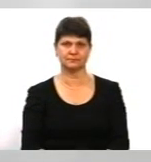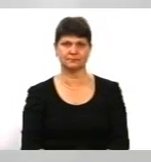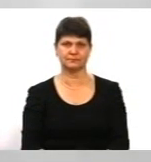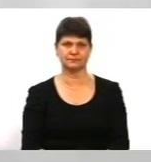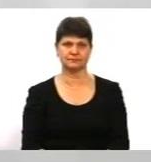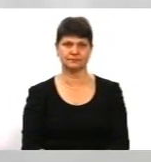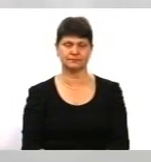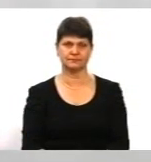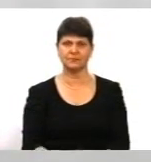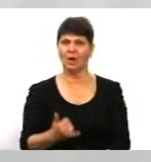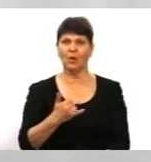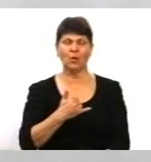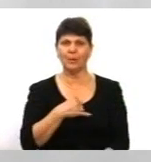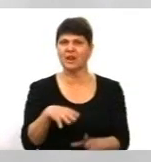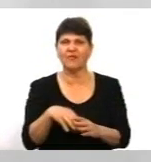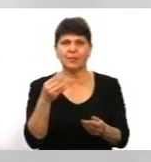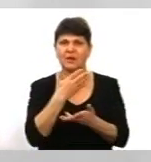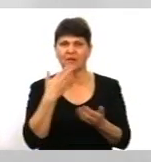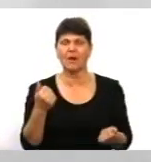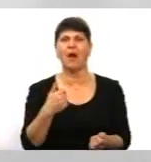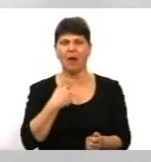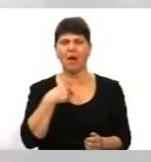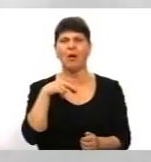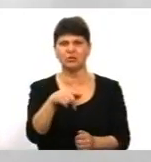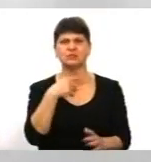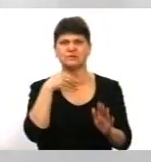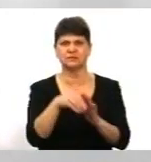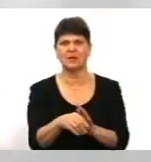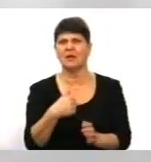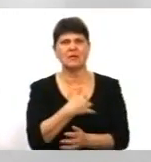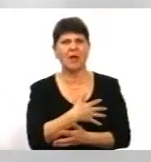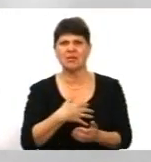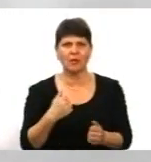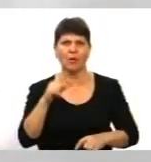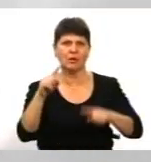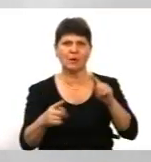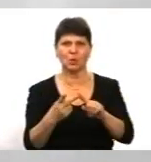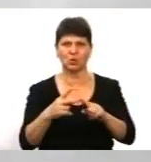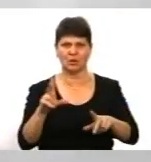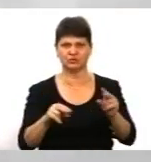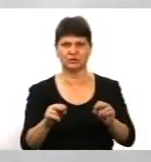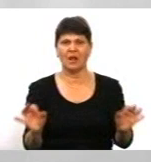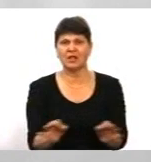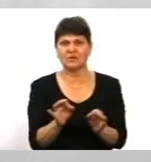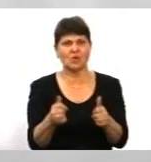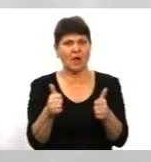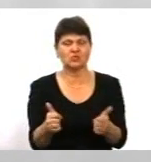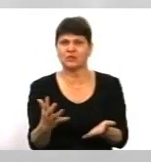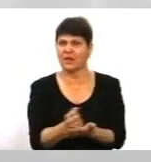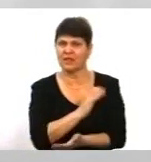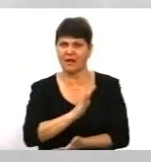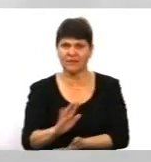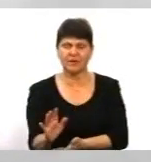У мене хоч і вибору немає, але голосувати піду. І явно не хочу давати декому другий шанс. Нічого хорошого з цього не вийде. Та й